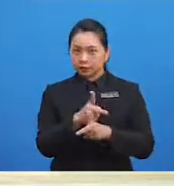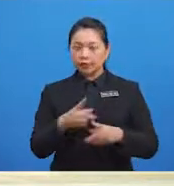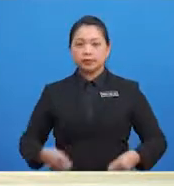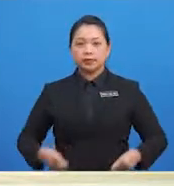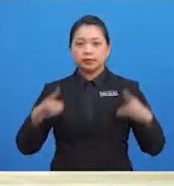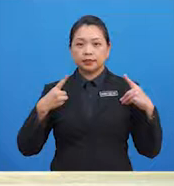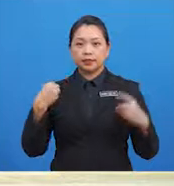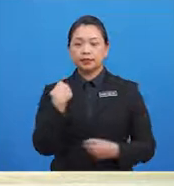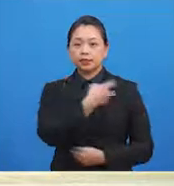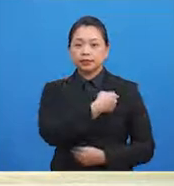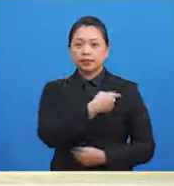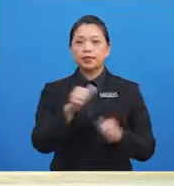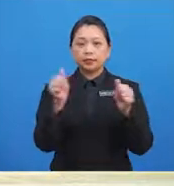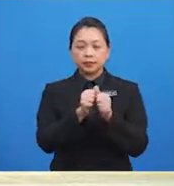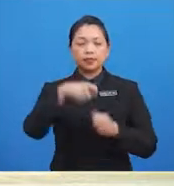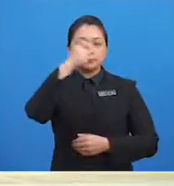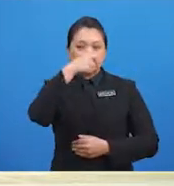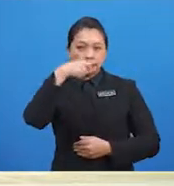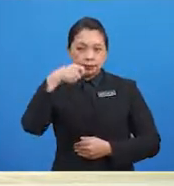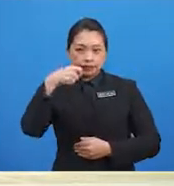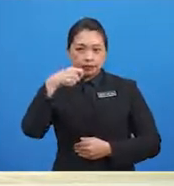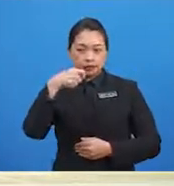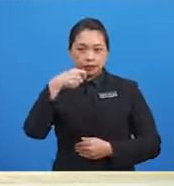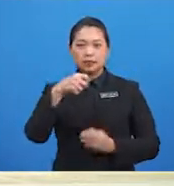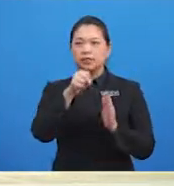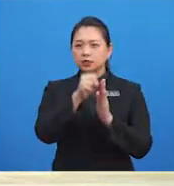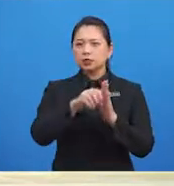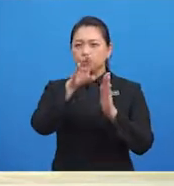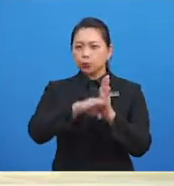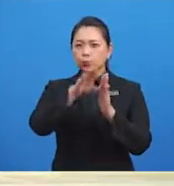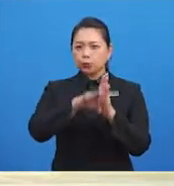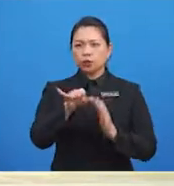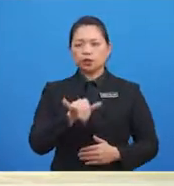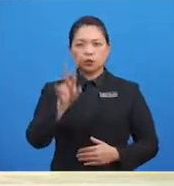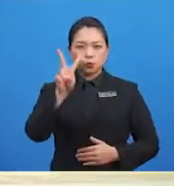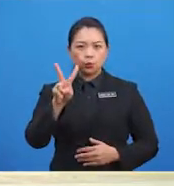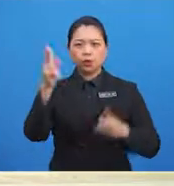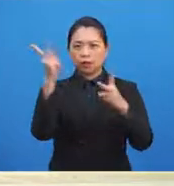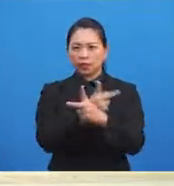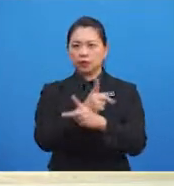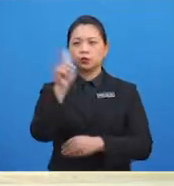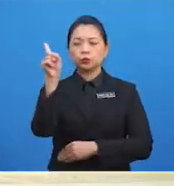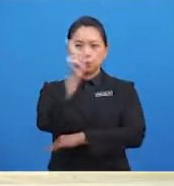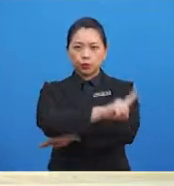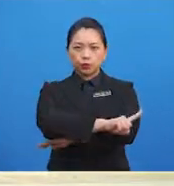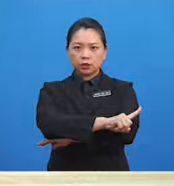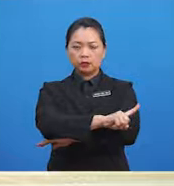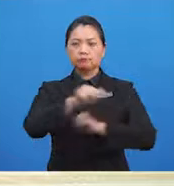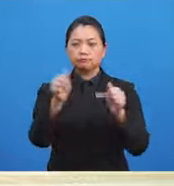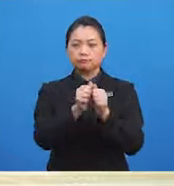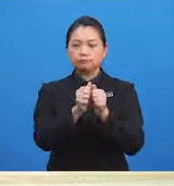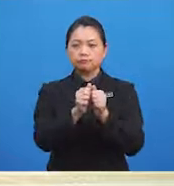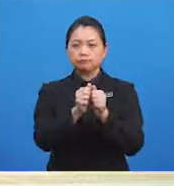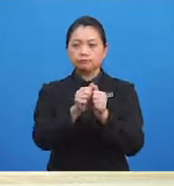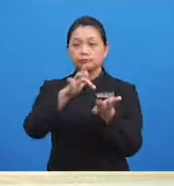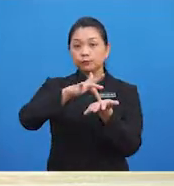dengan ubat Ubat apa? Ya, dengan ubat gigi